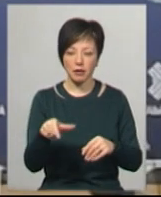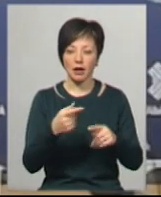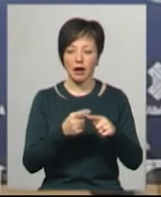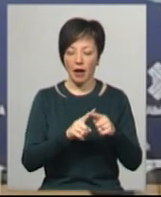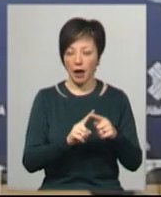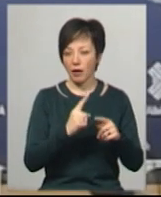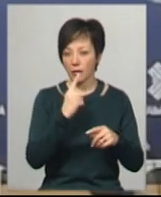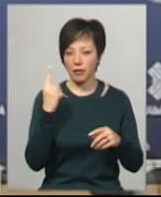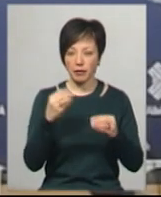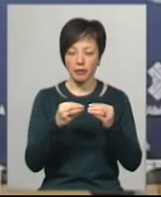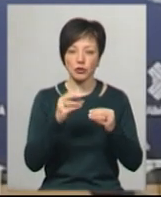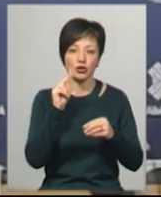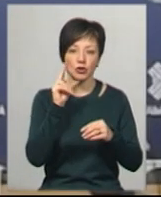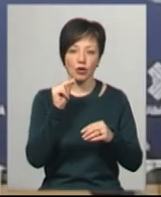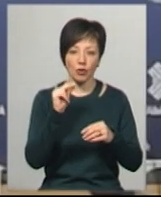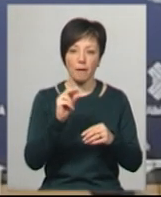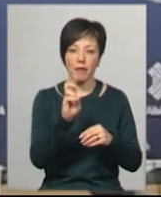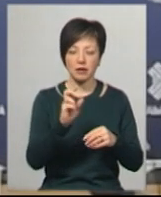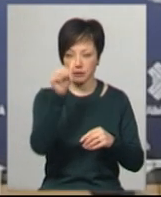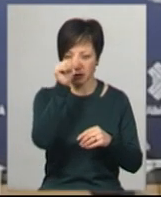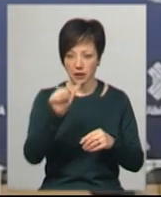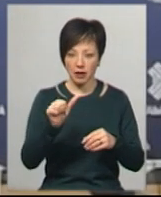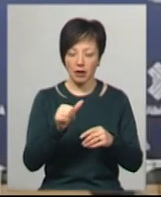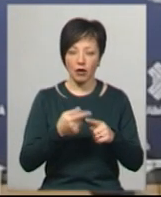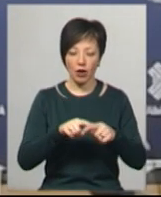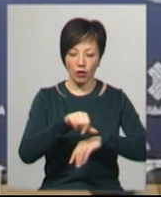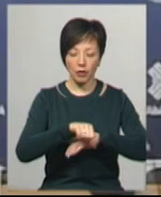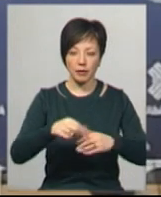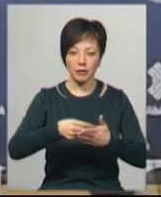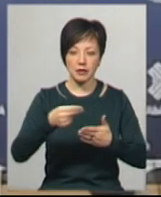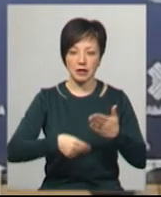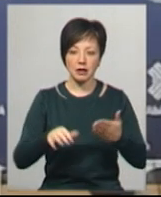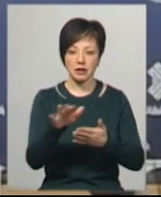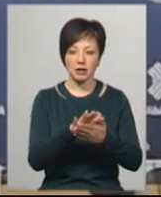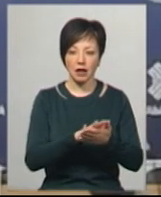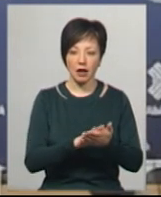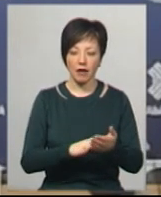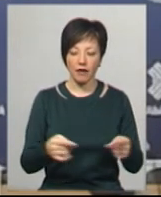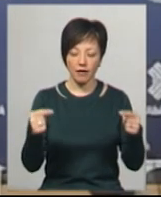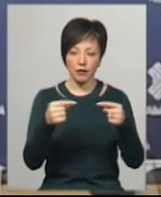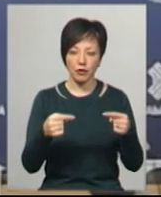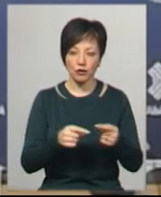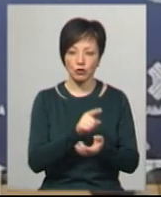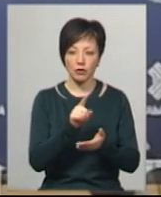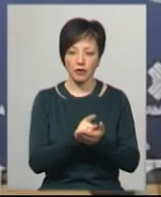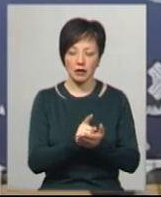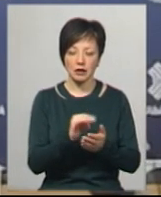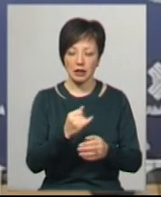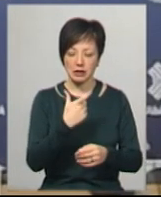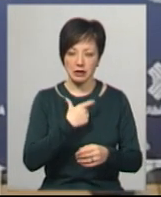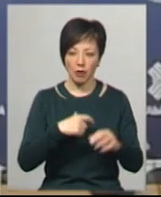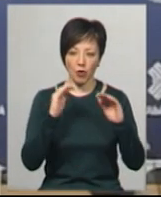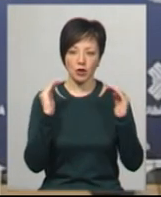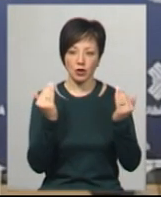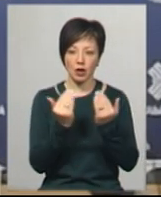Це ті особи, які пересекли його і підписали відповідні заяви, відповідні зобов'язання перебувати на самоізоляції.